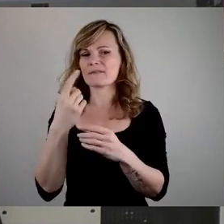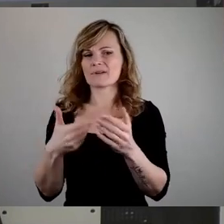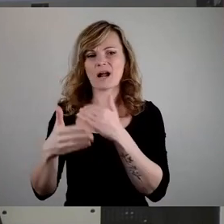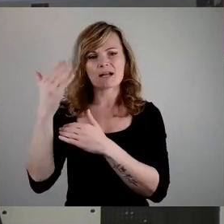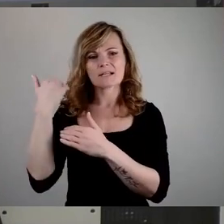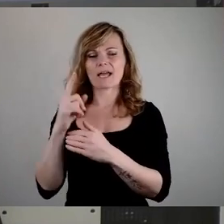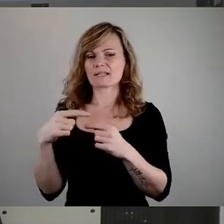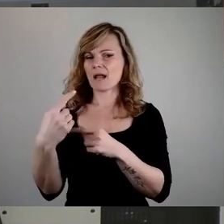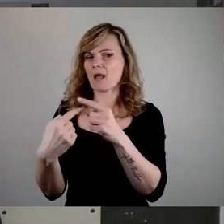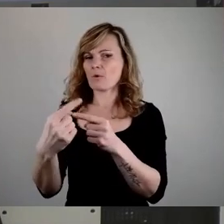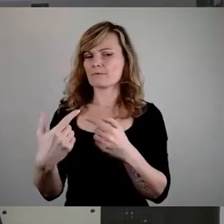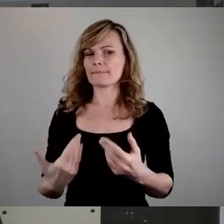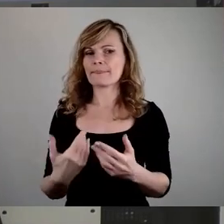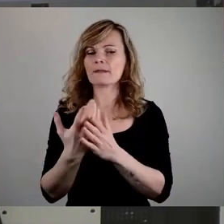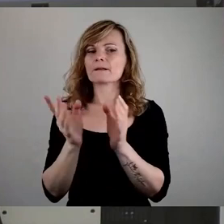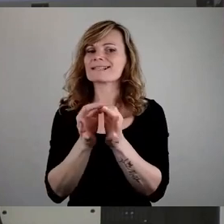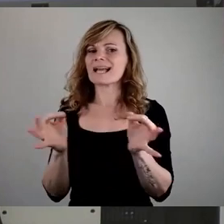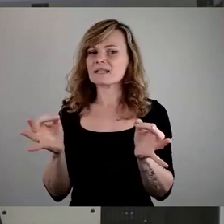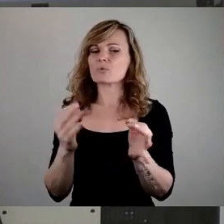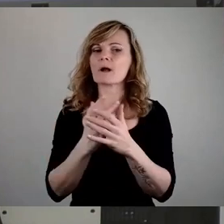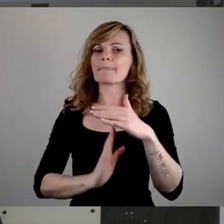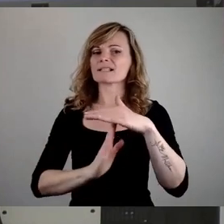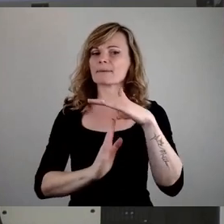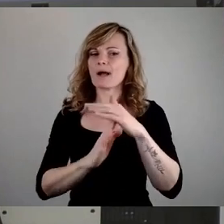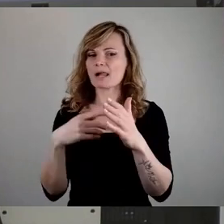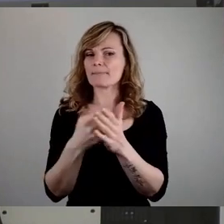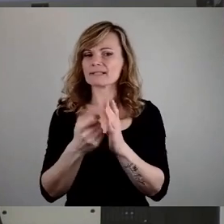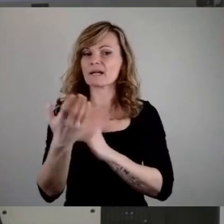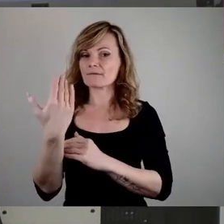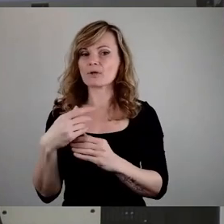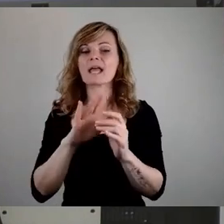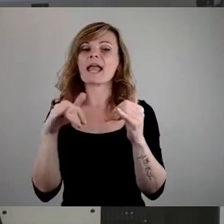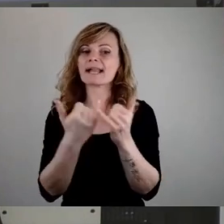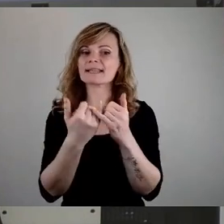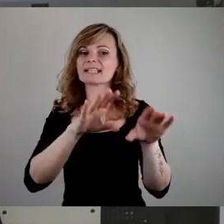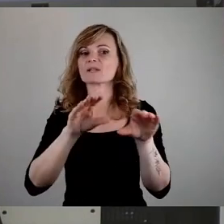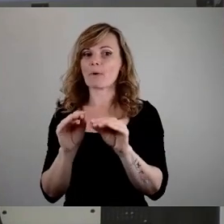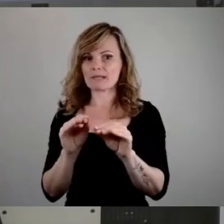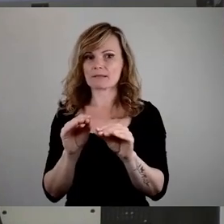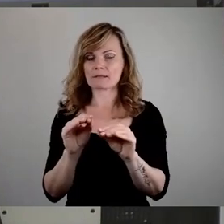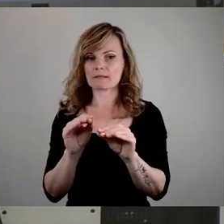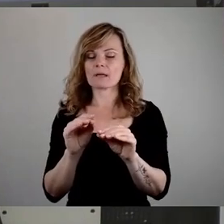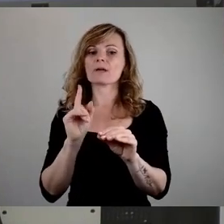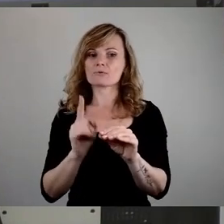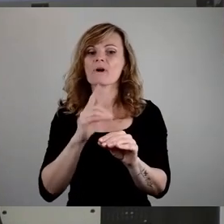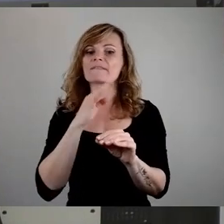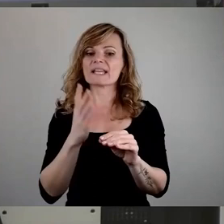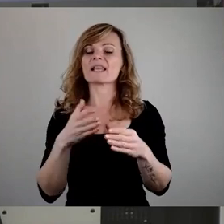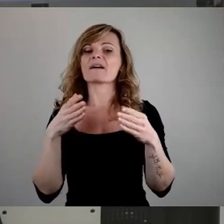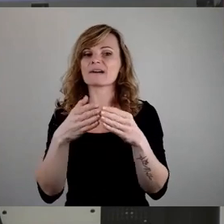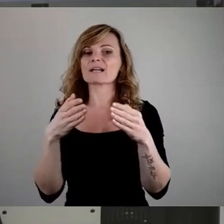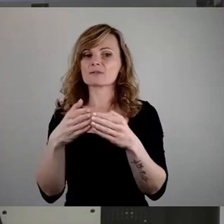ist. Es war also so, es gab eine Satzung, die immer den Maximalbeitrag von den Eltern genommen hat. Und damit waren viele Fraktionen im Rat nicht